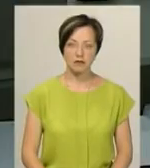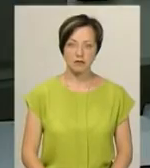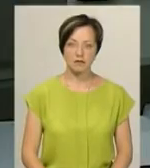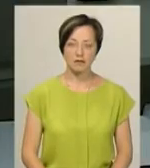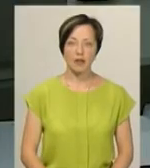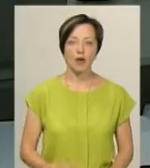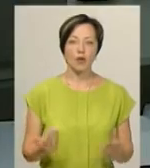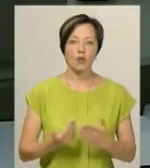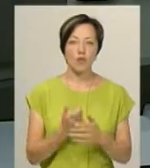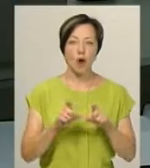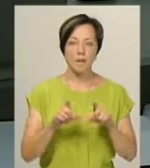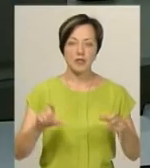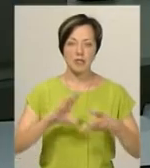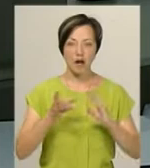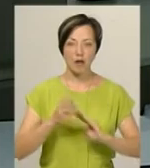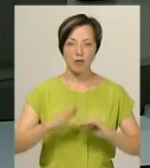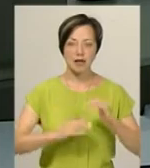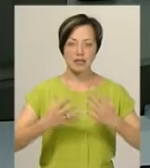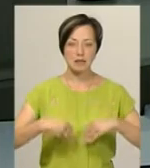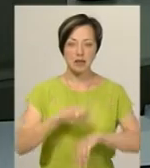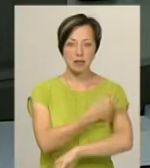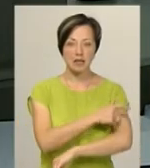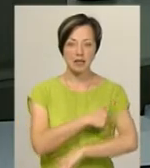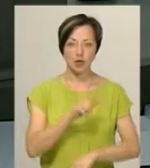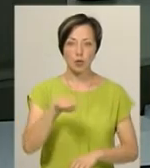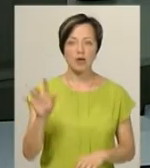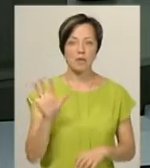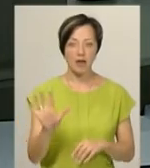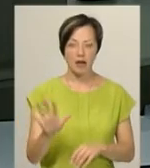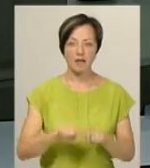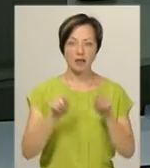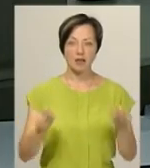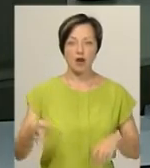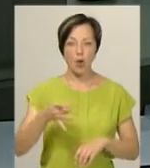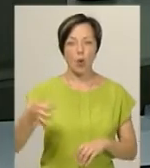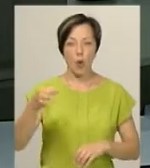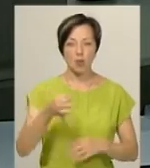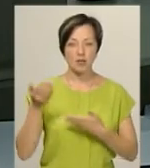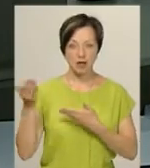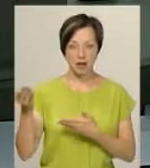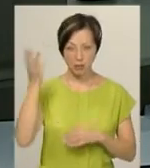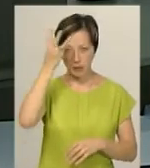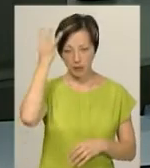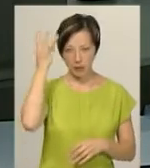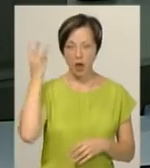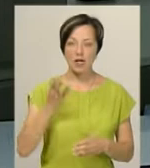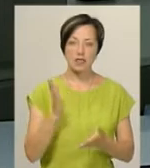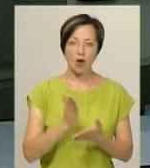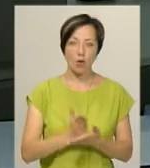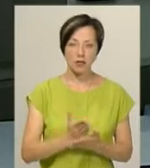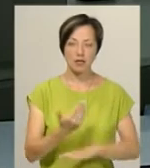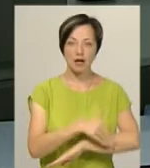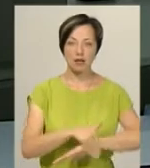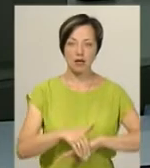Нову амбулаторію загальної практики сімейної медицини номер 5 відкрили в мікрорайоні Озерна в обласному центрі. Знаходиться